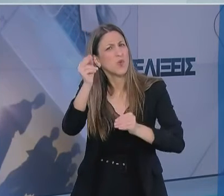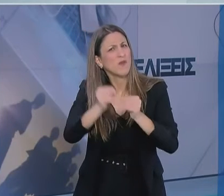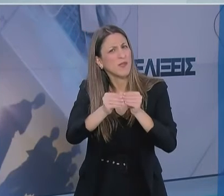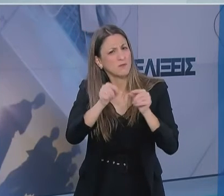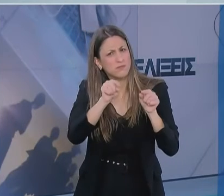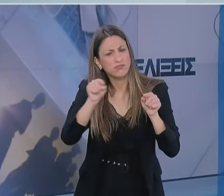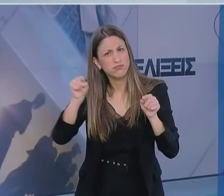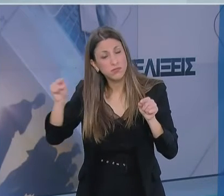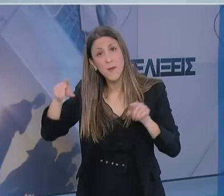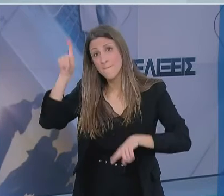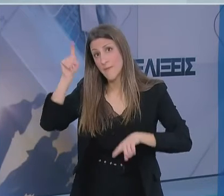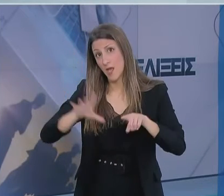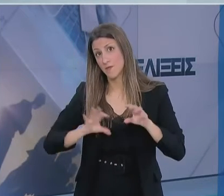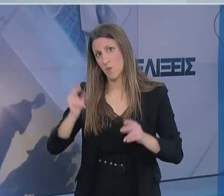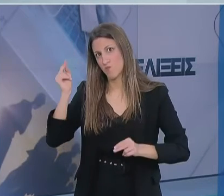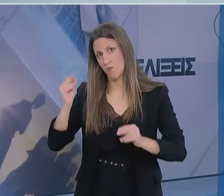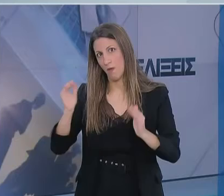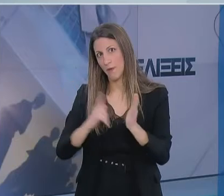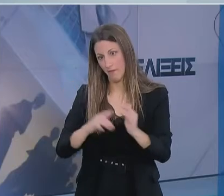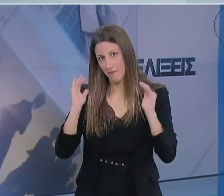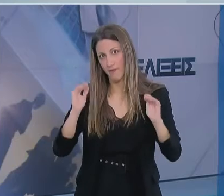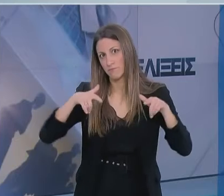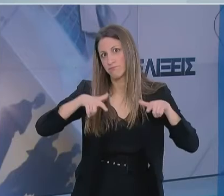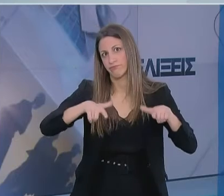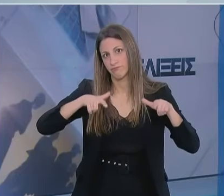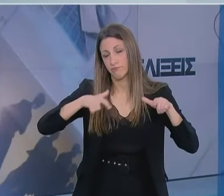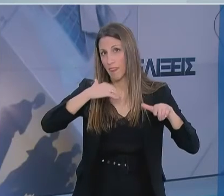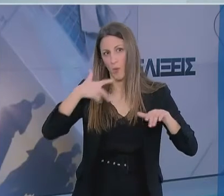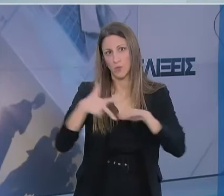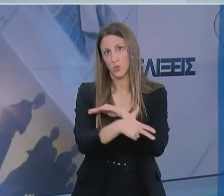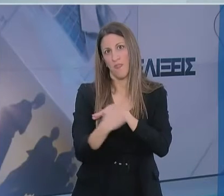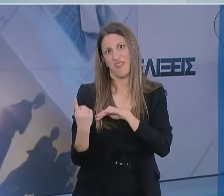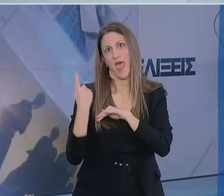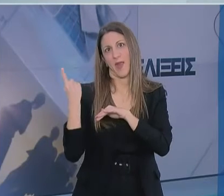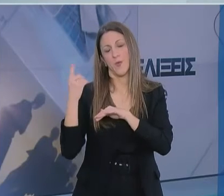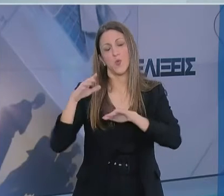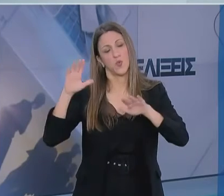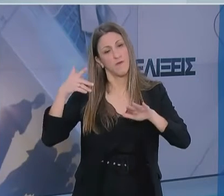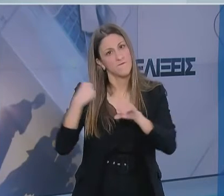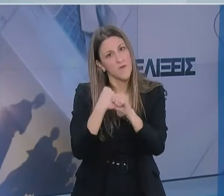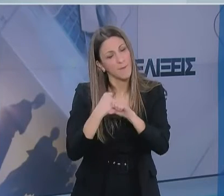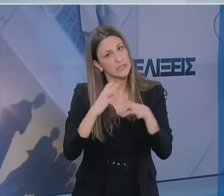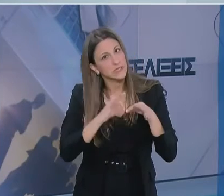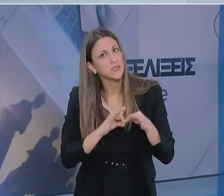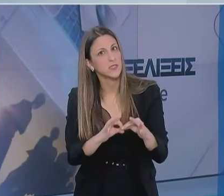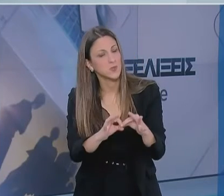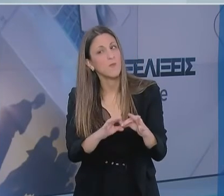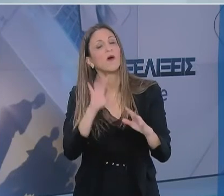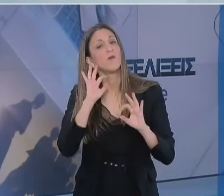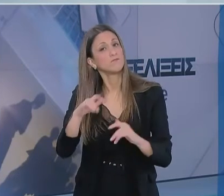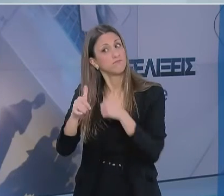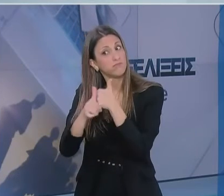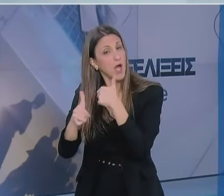για τα οποία πρέπει να συνεχιστεί η φροντίδα των ασθενών. Άρα είναι πολύ σημαντικά ερωτήματα. Τα παρακολουθούμε. Ξέρουμε για αυτά.